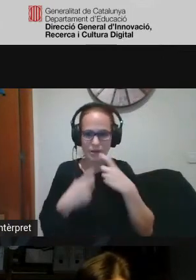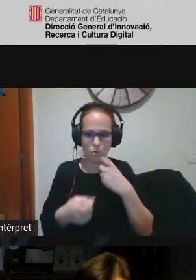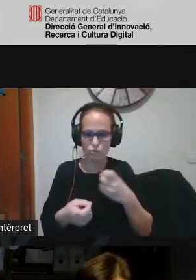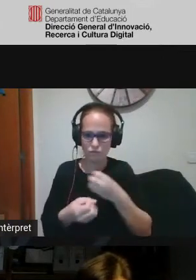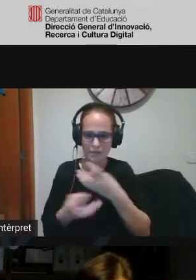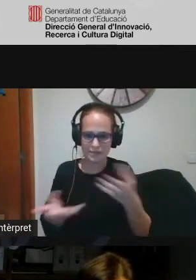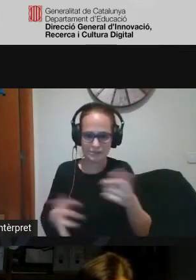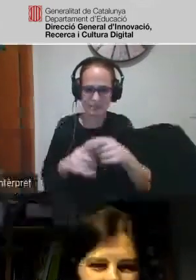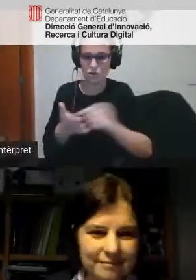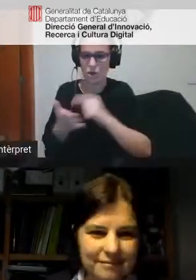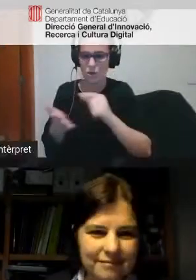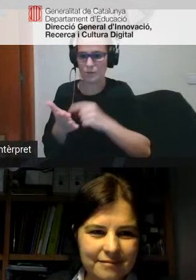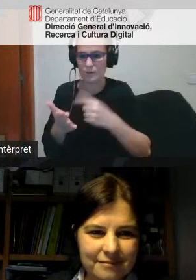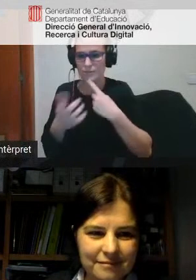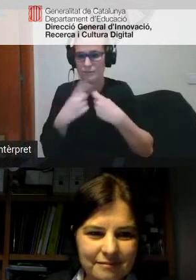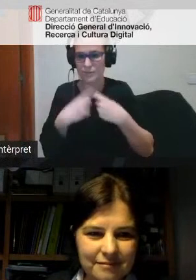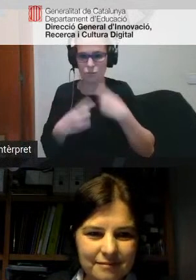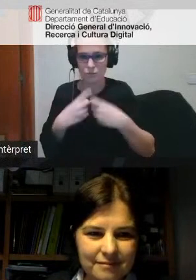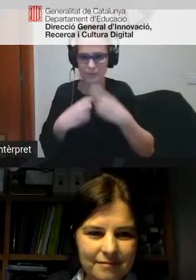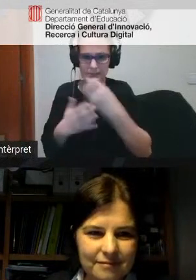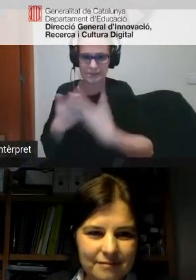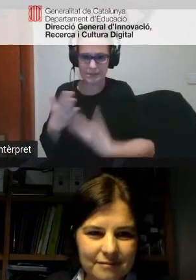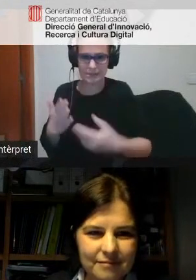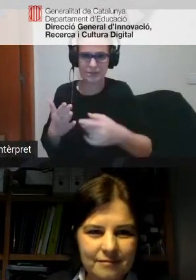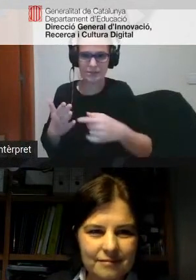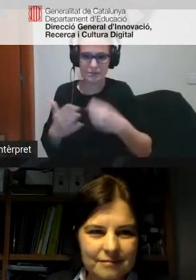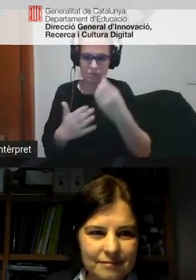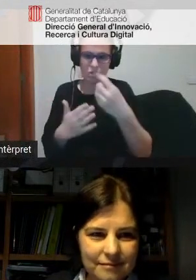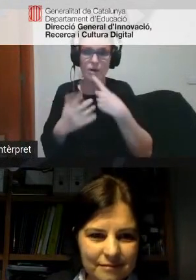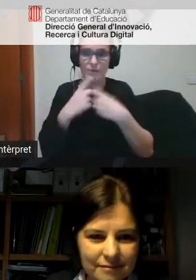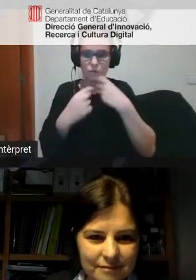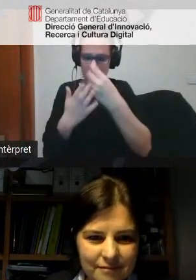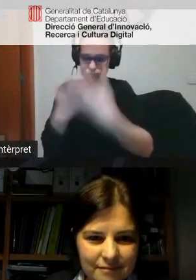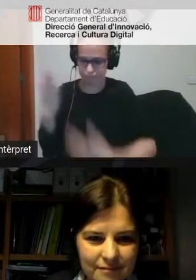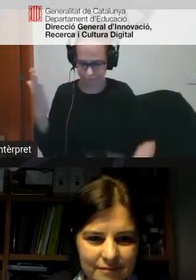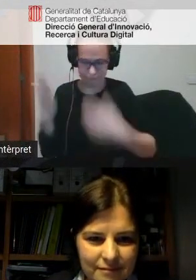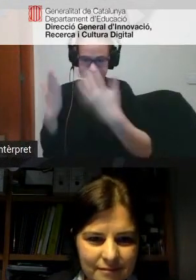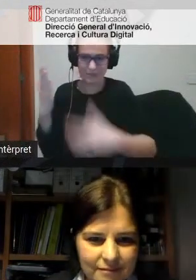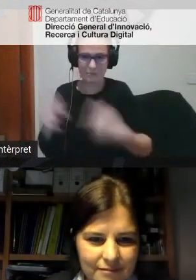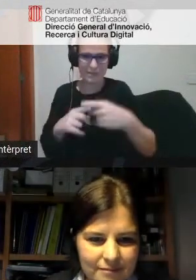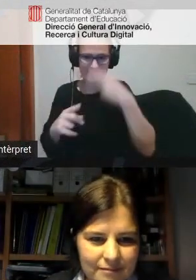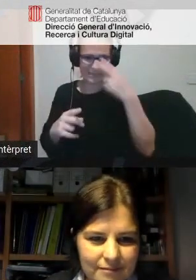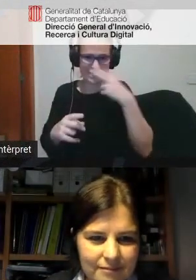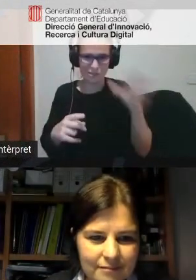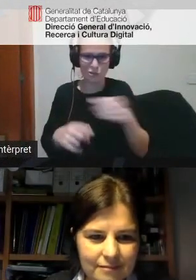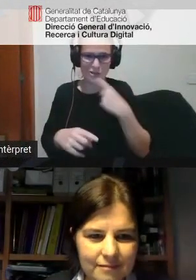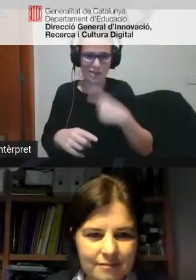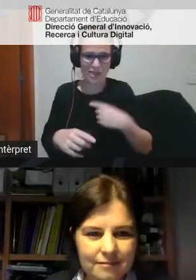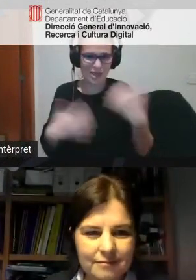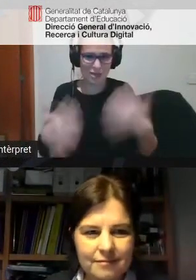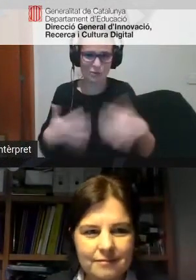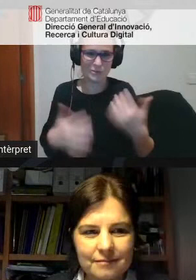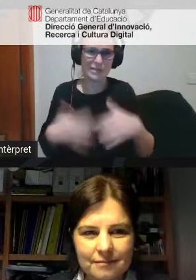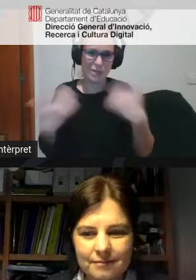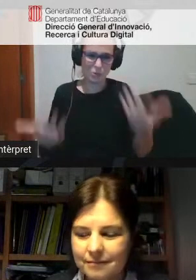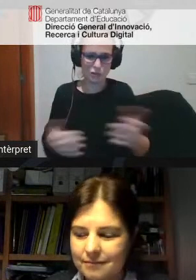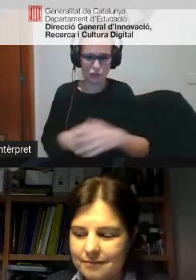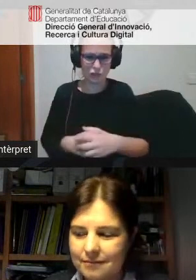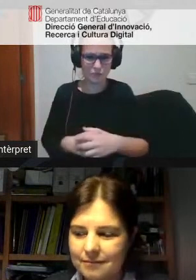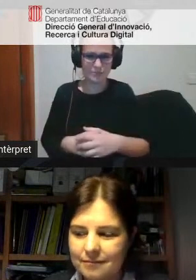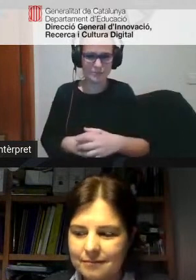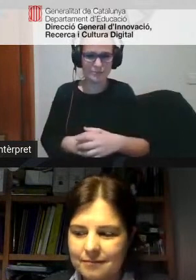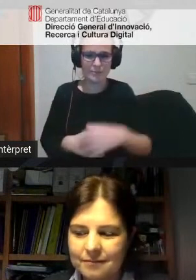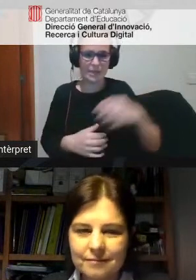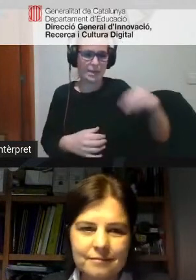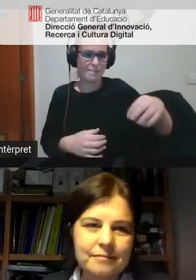he anat prenent nota del que dèieu i la llista de preguntes que m'ha sortit és immensa perquè era superinteressant tot el que estàveu dient i llavors tant la